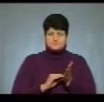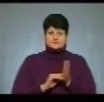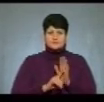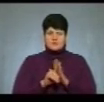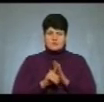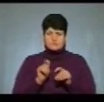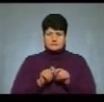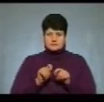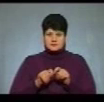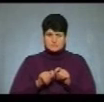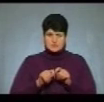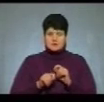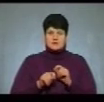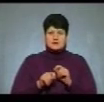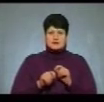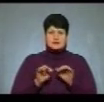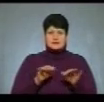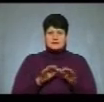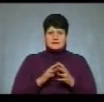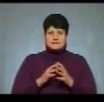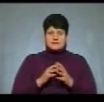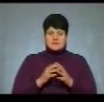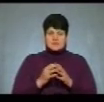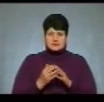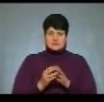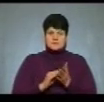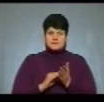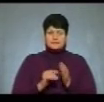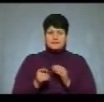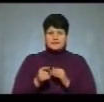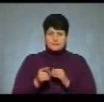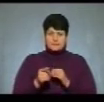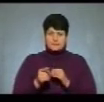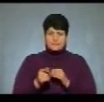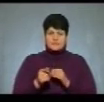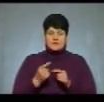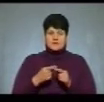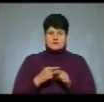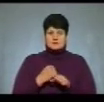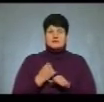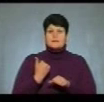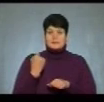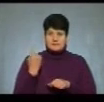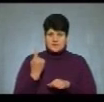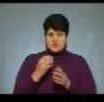засліджувати саме тематика діяльності УПА безвільного зруху на Тернопільщині. Це основна причина